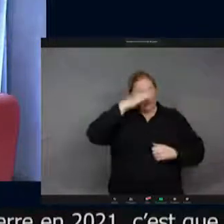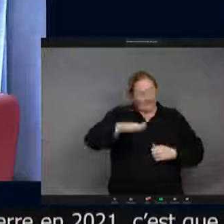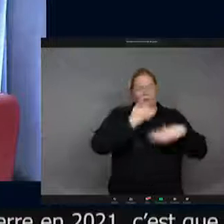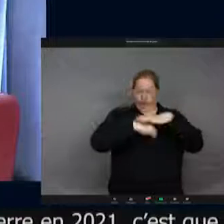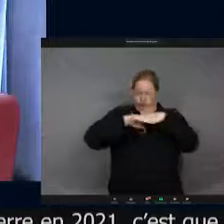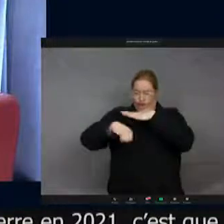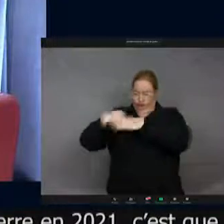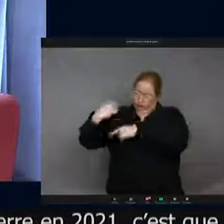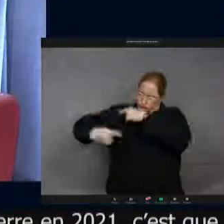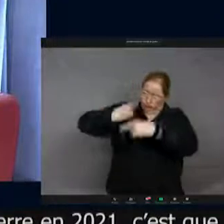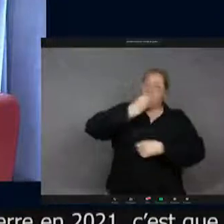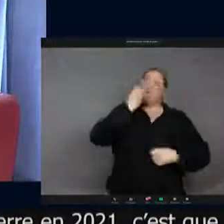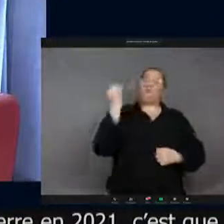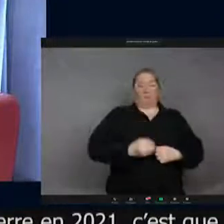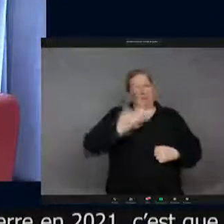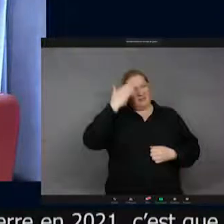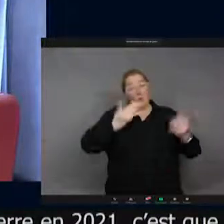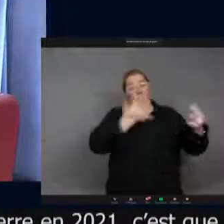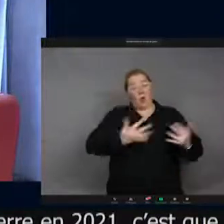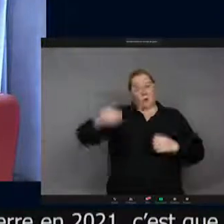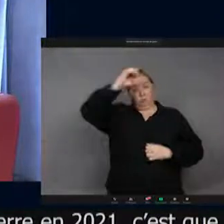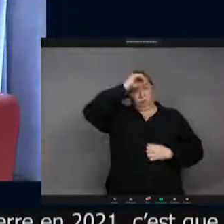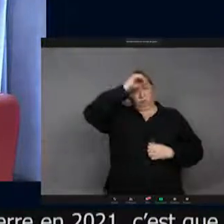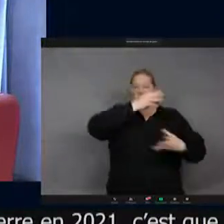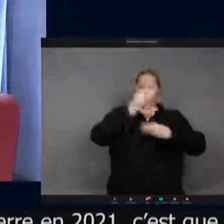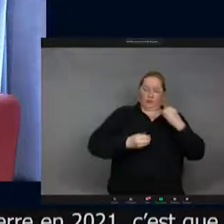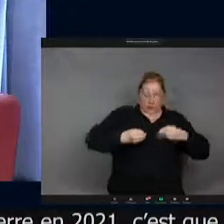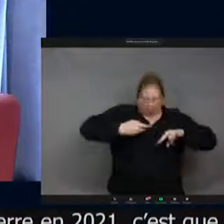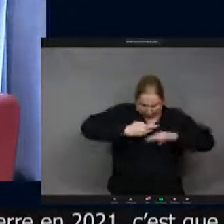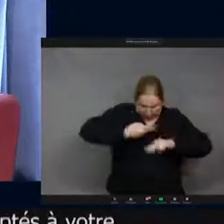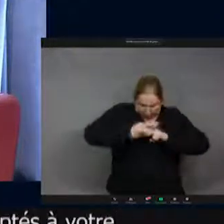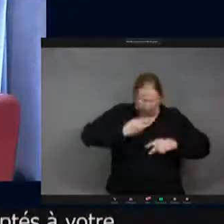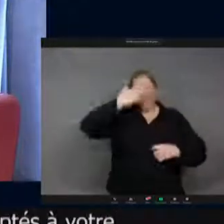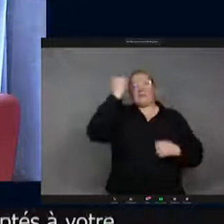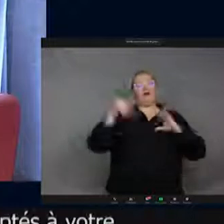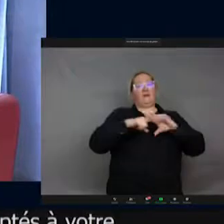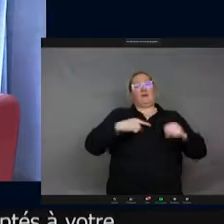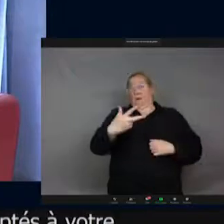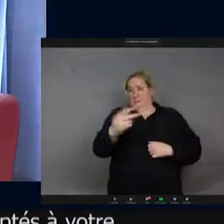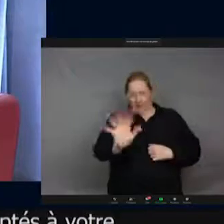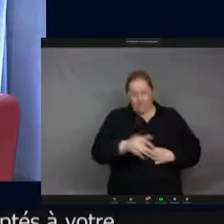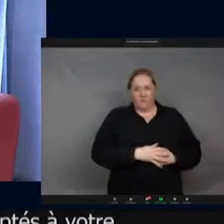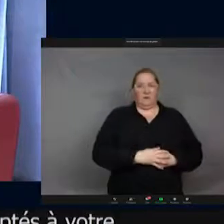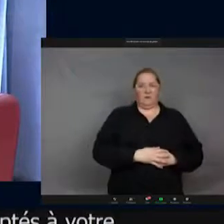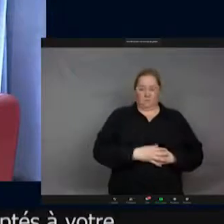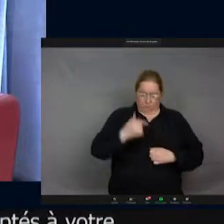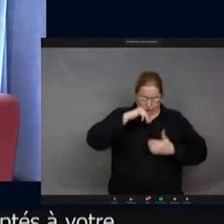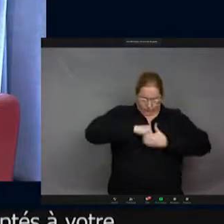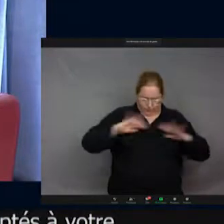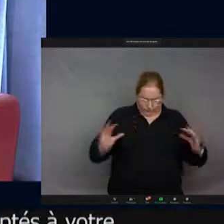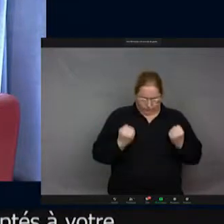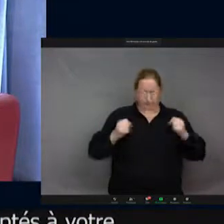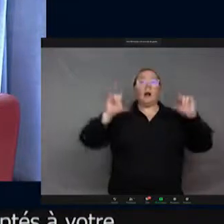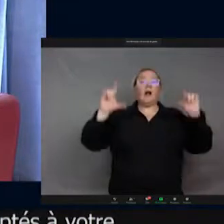Donc, quoi que vous fassiez, même si vous ne savez pas compter ou fabriquer des outils ou peu importe, vous savez, vous avez quand même des habiletés et des